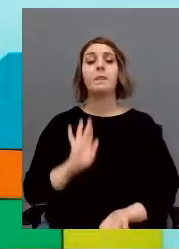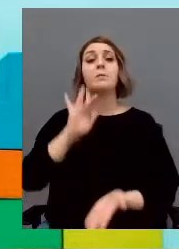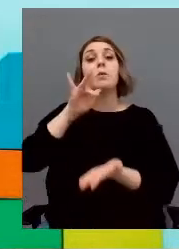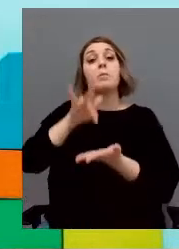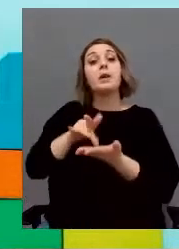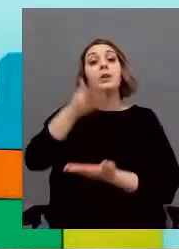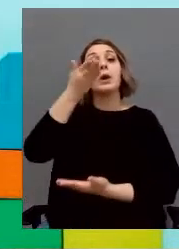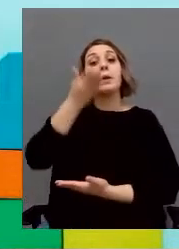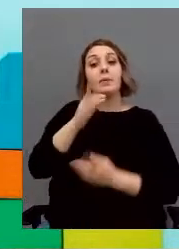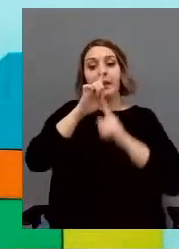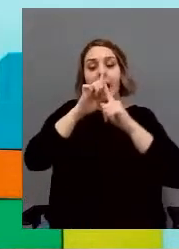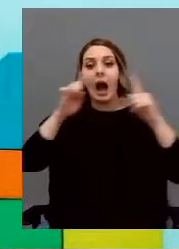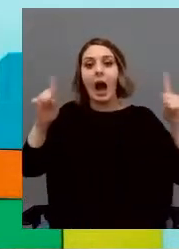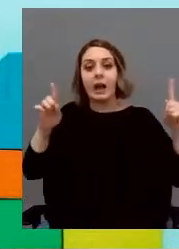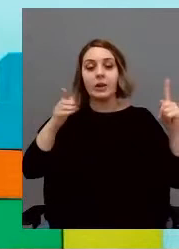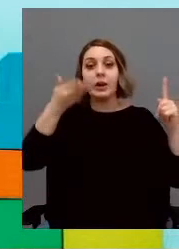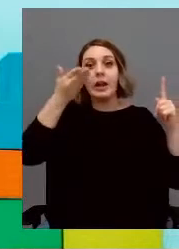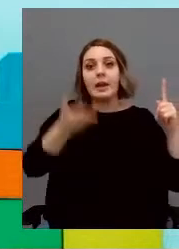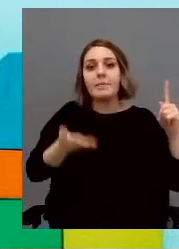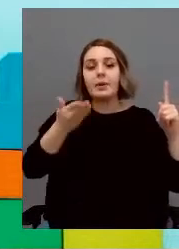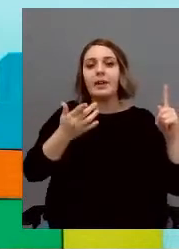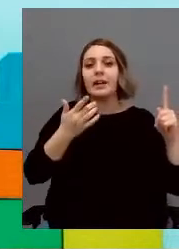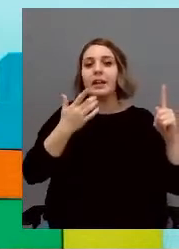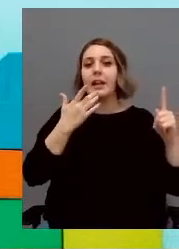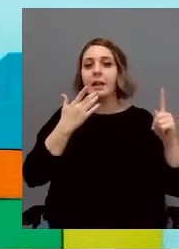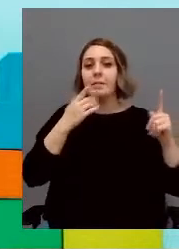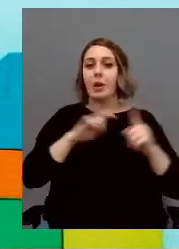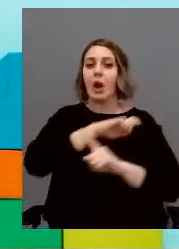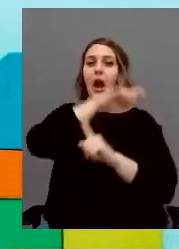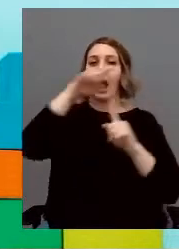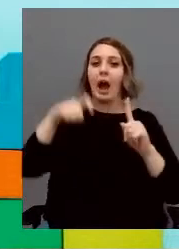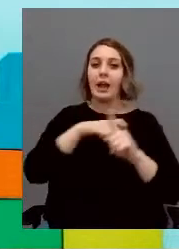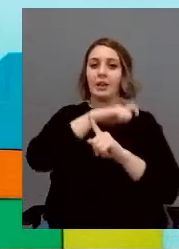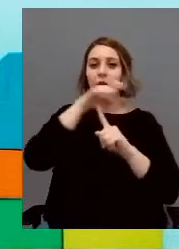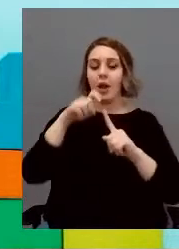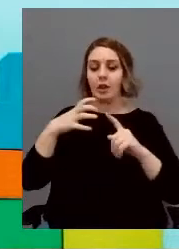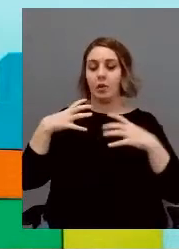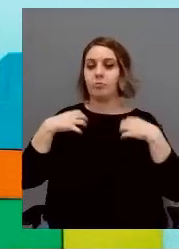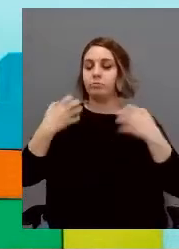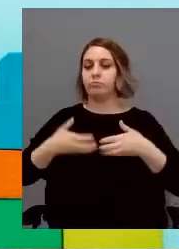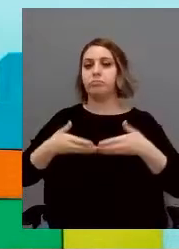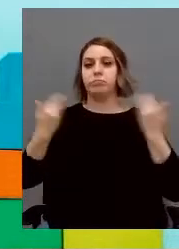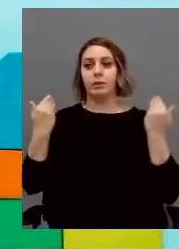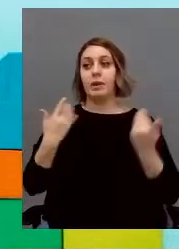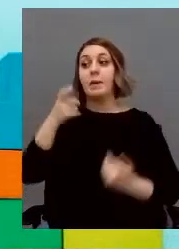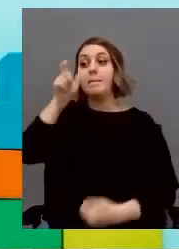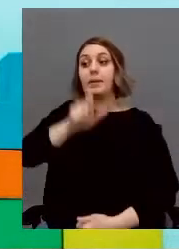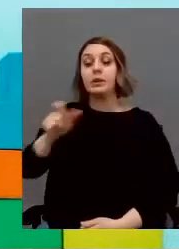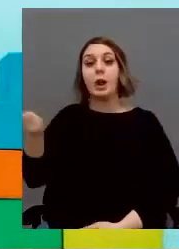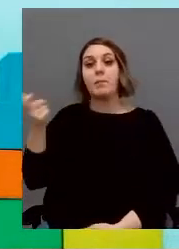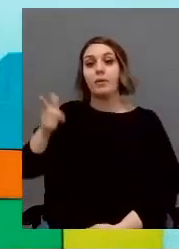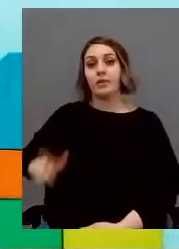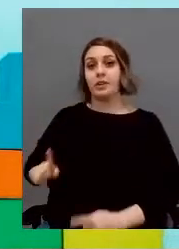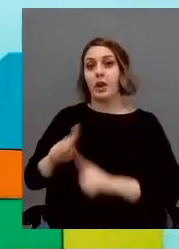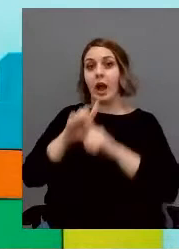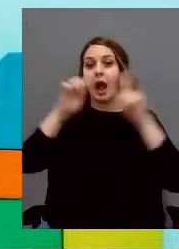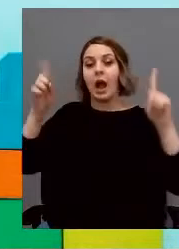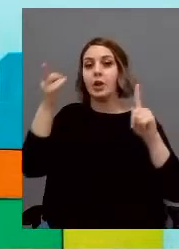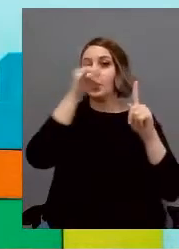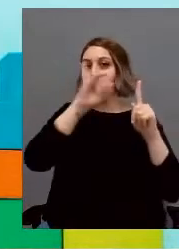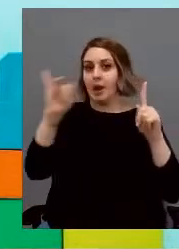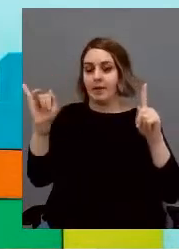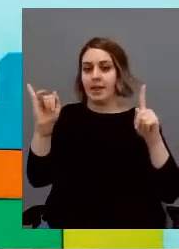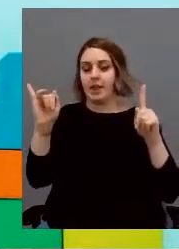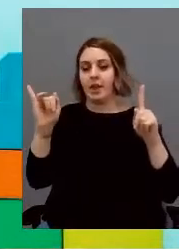dell'anno è il momento della esquila annuale ed è dire viene uno sprofessionale su una vetta all'anno e se